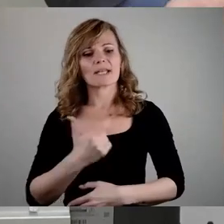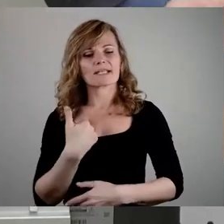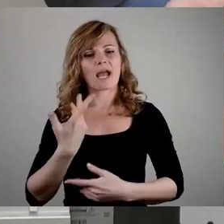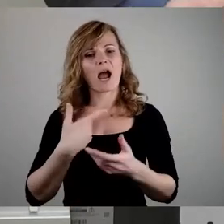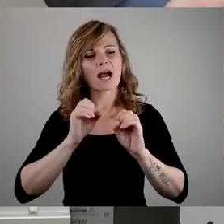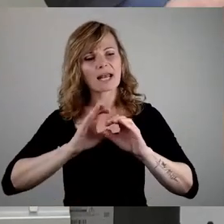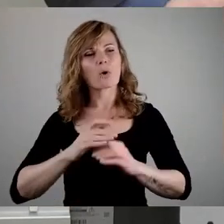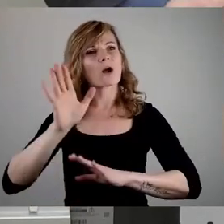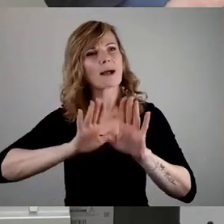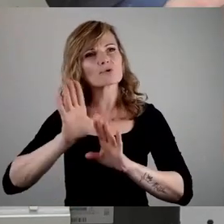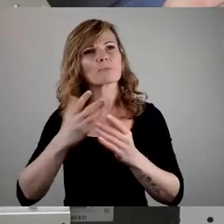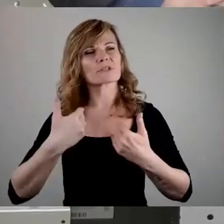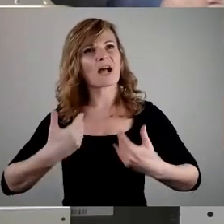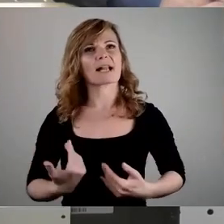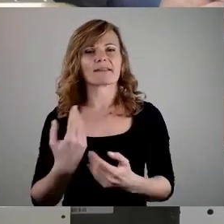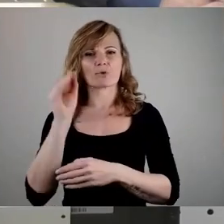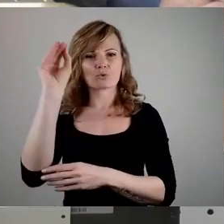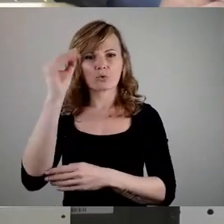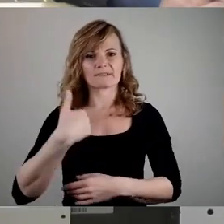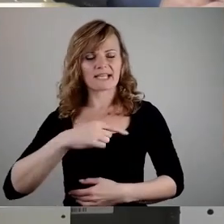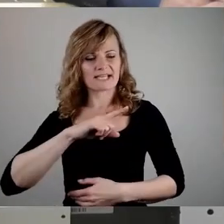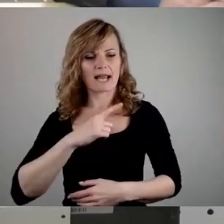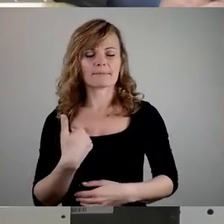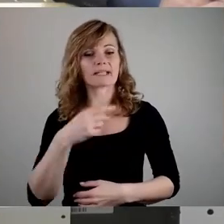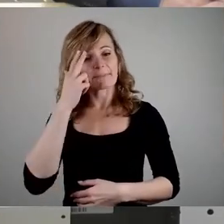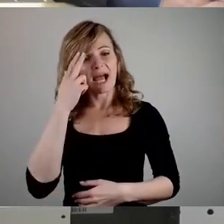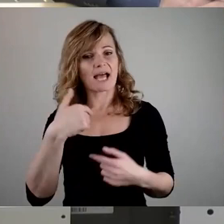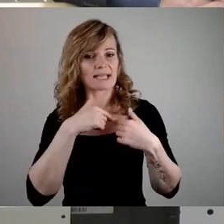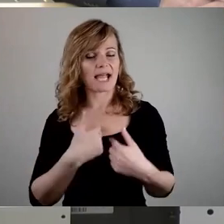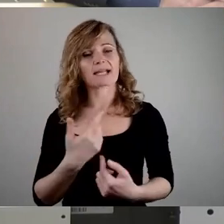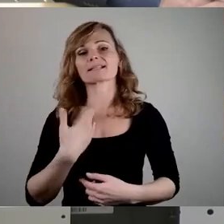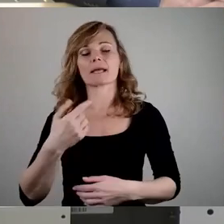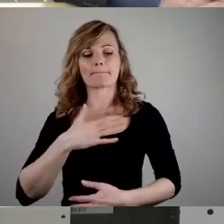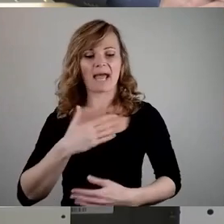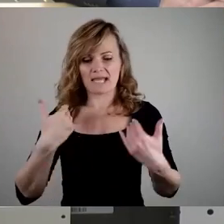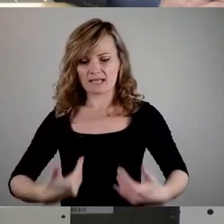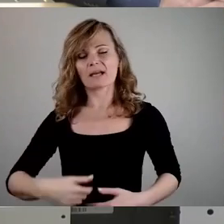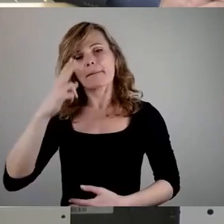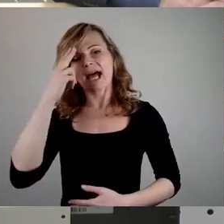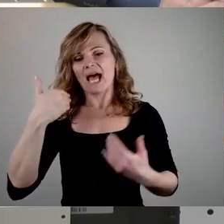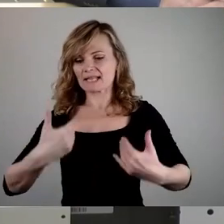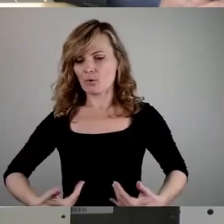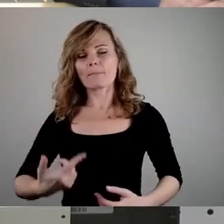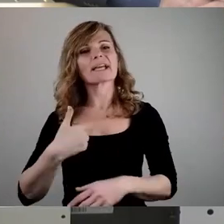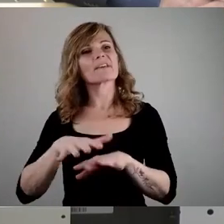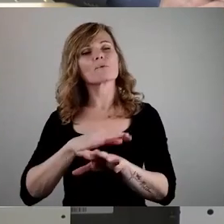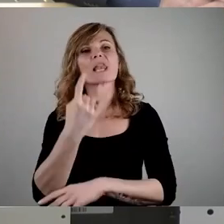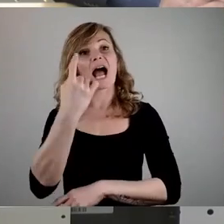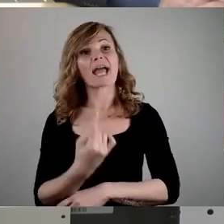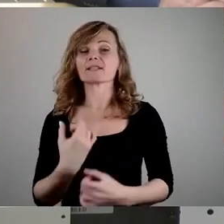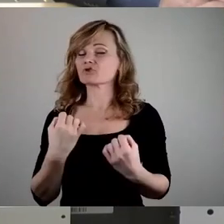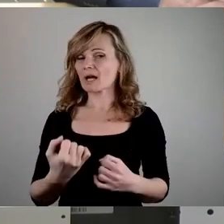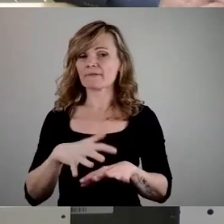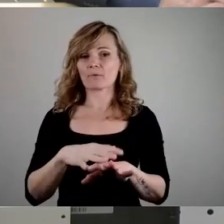in der Zukunft. Ich mit meinem Piratenherz und meinem Piratenkörper fühle nämlich eine Sache ganz stark, die hier